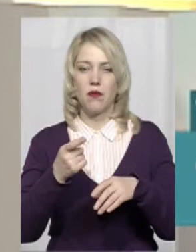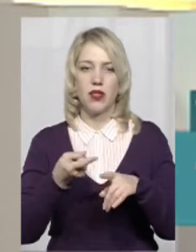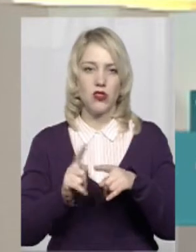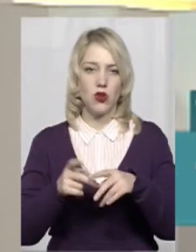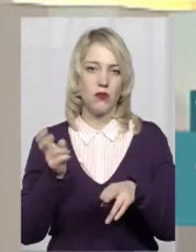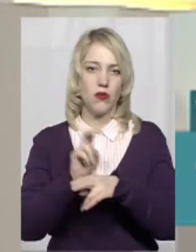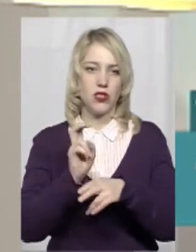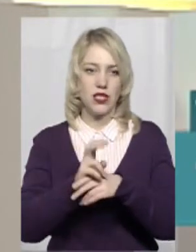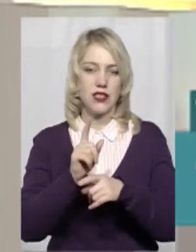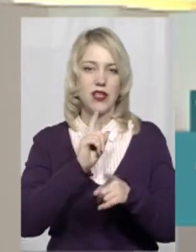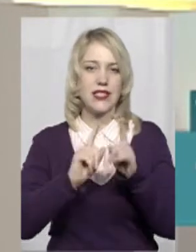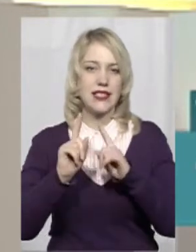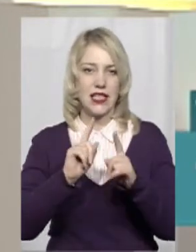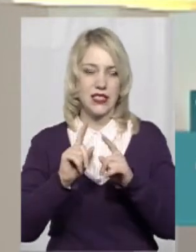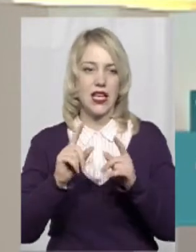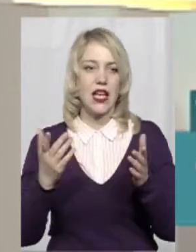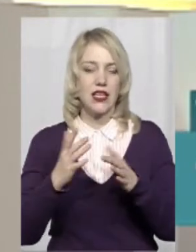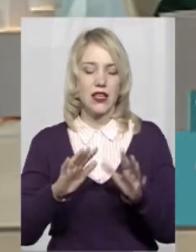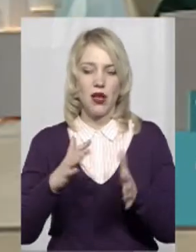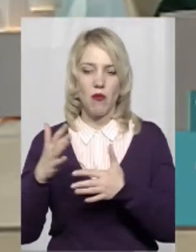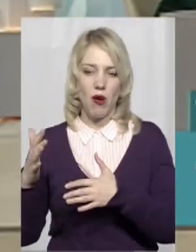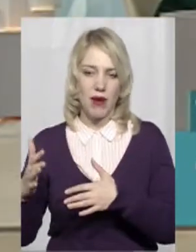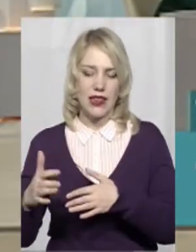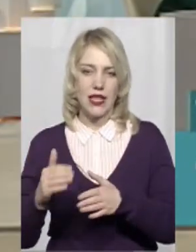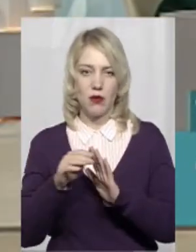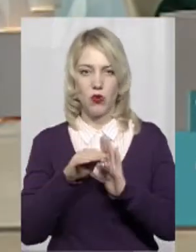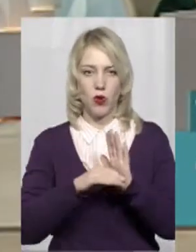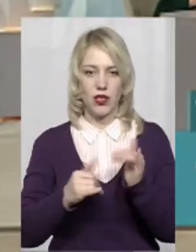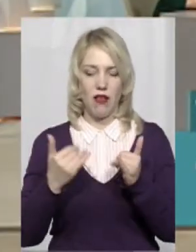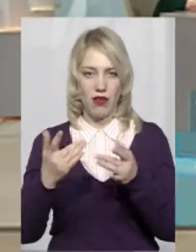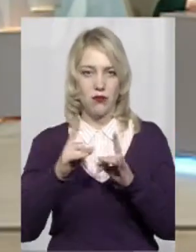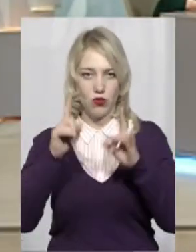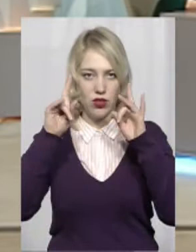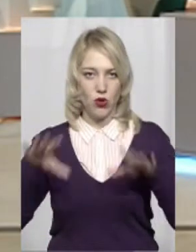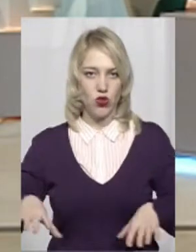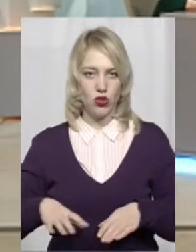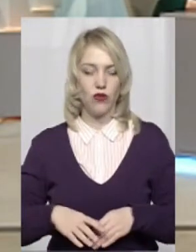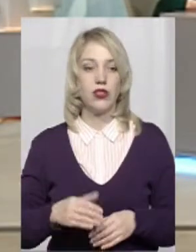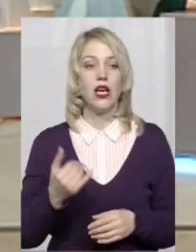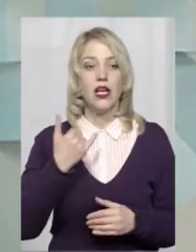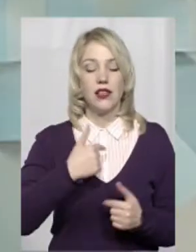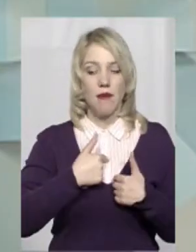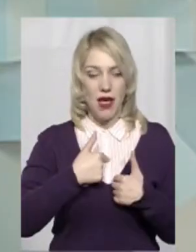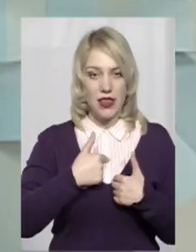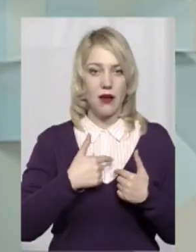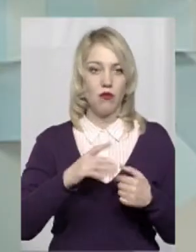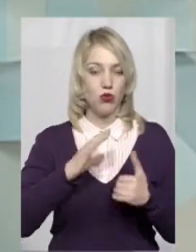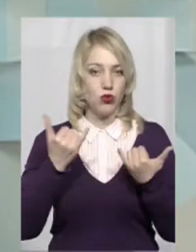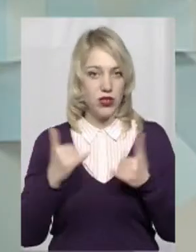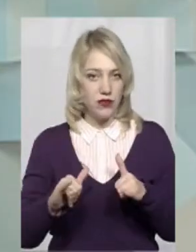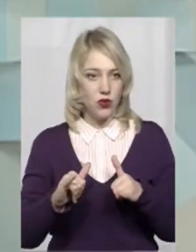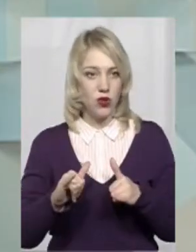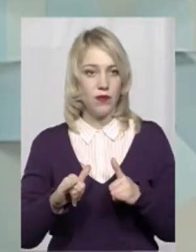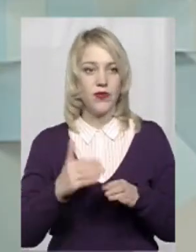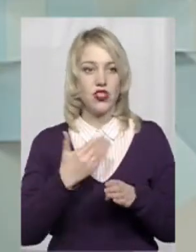сесії. Які моменти в програмах стали для вас найбільш неочікуваними? Ну, насправді, для мене було досить дивно,